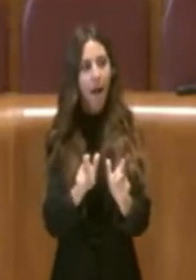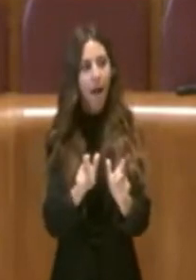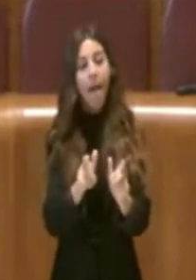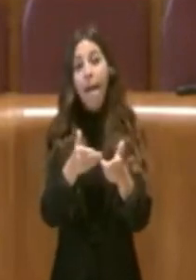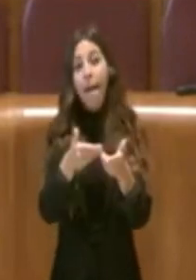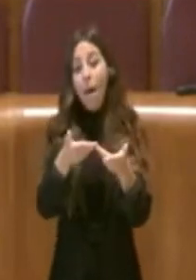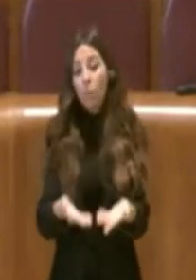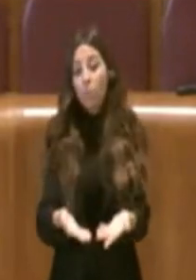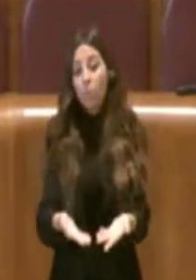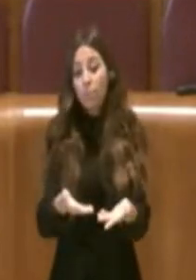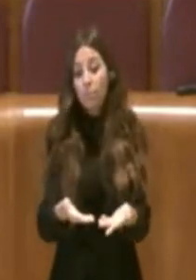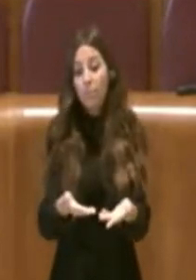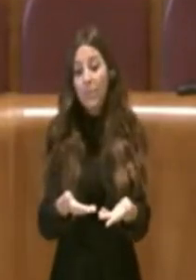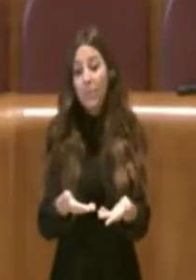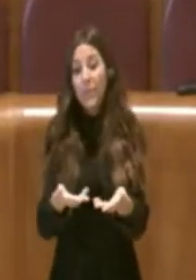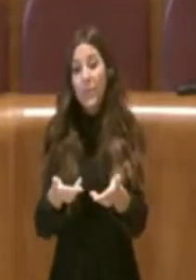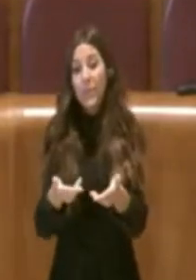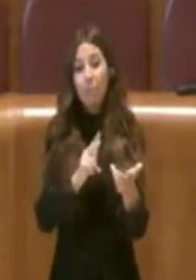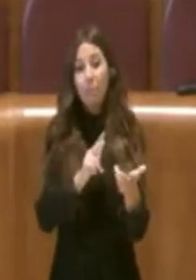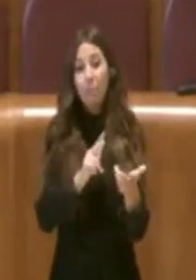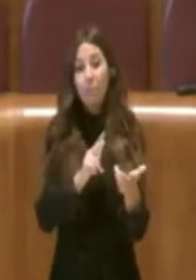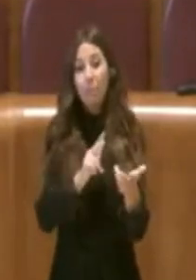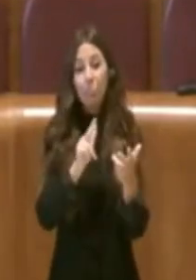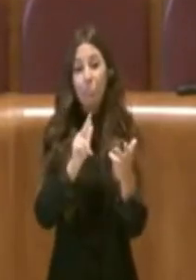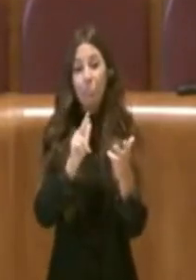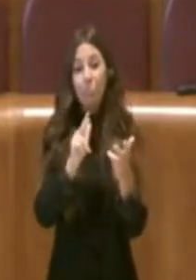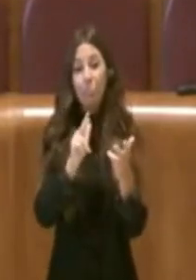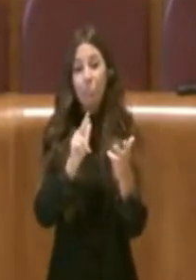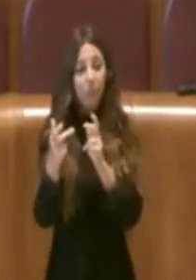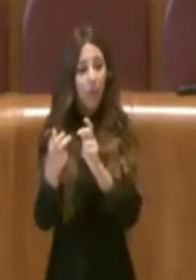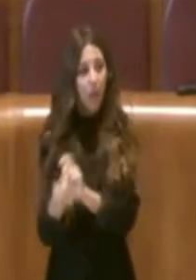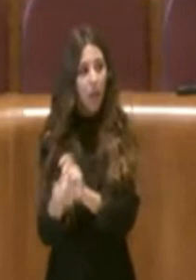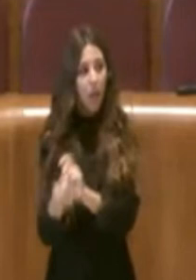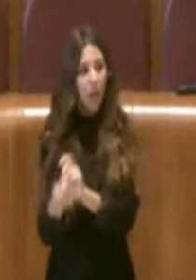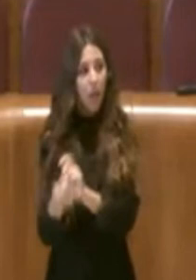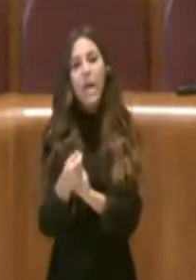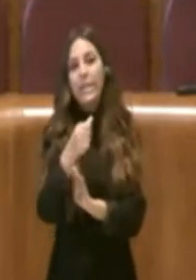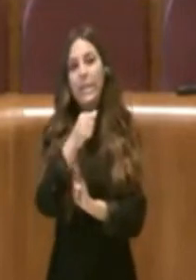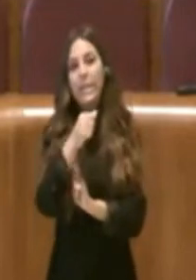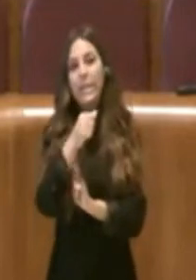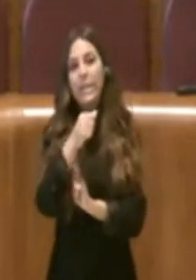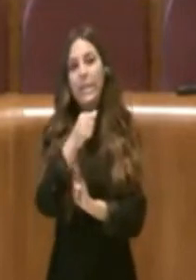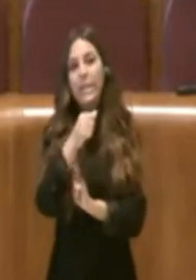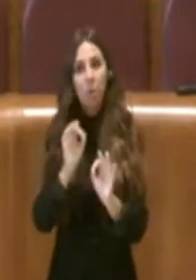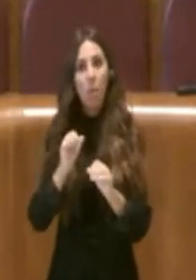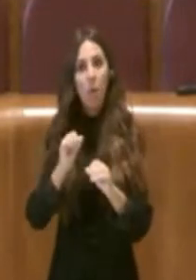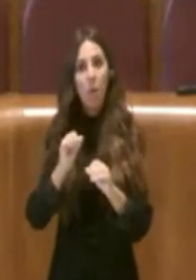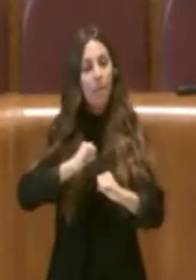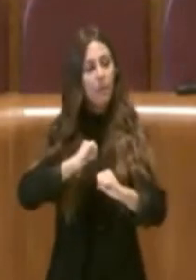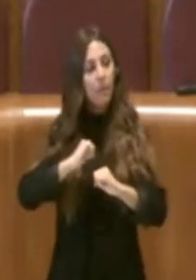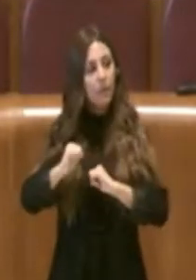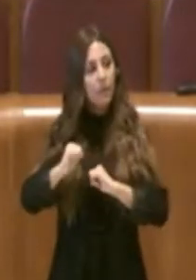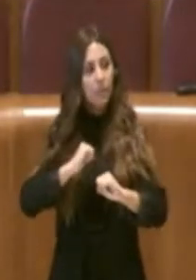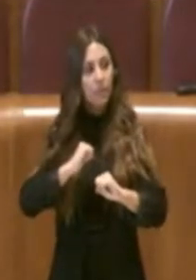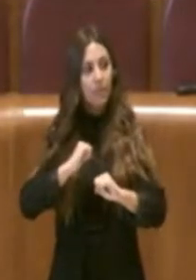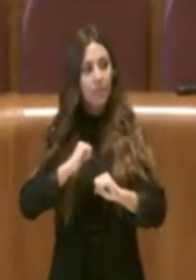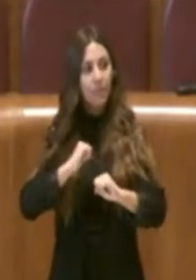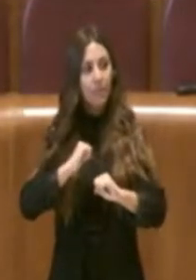si sta procedendo a una transazione proprio per evitare all'amministrazione